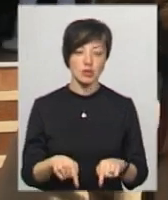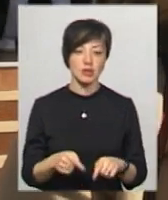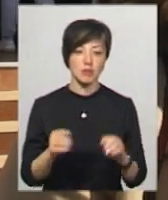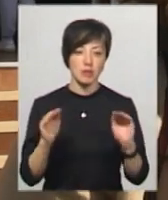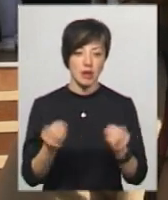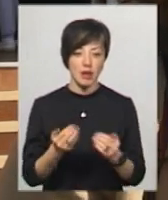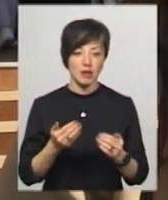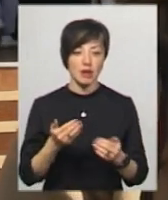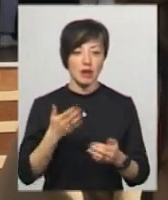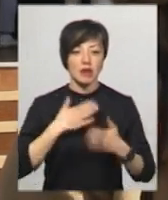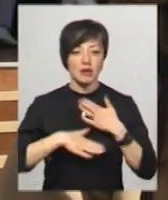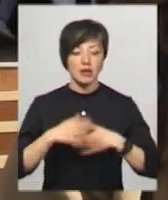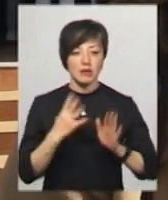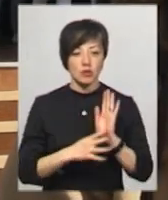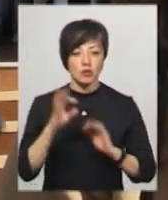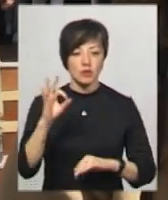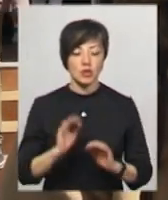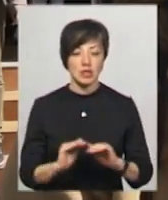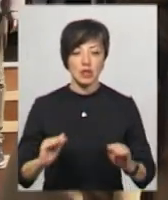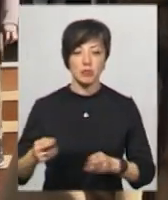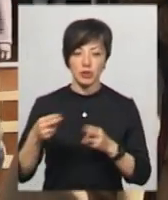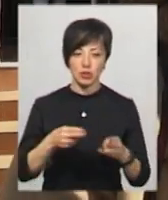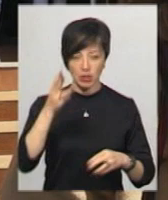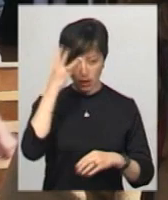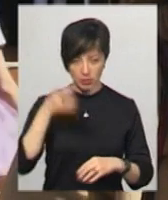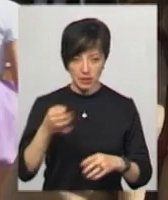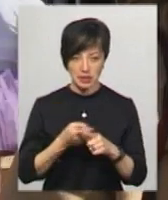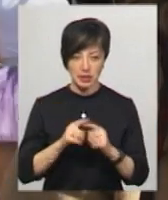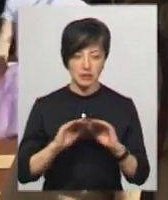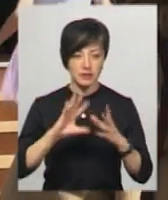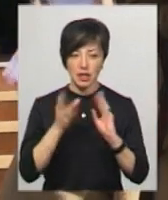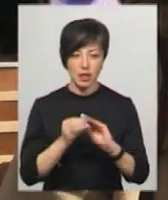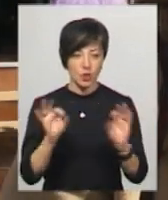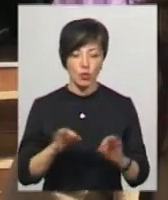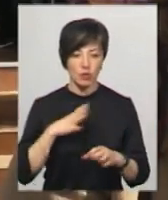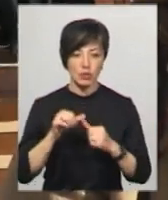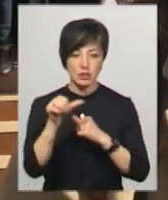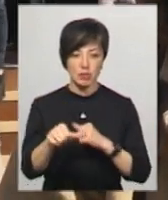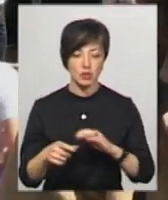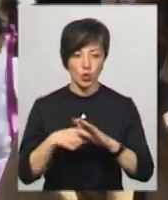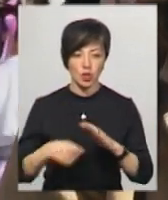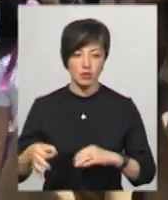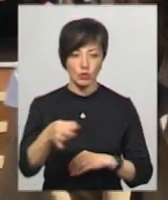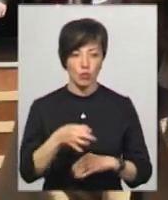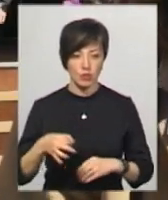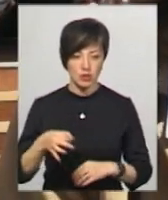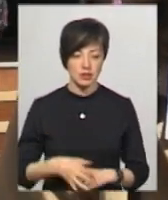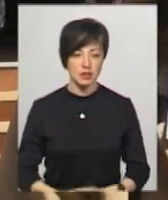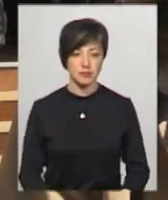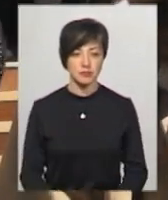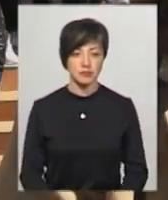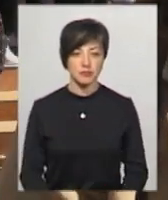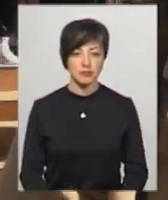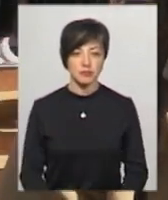знаєте, маленька віддушенка. 90% дітей, які приїжджають на Хмельничну, це діти, які взагалі ніколи не були за межами Волновайського району Донецької